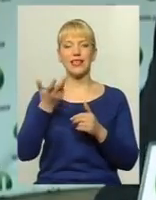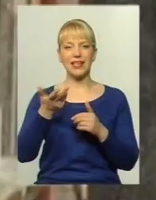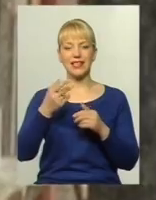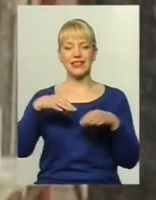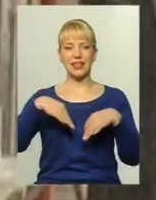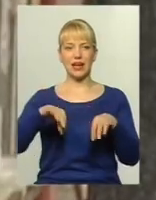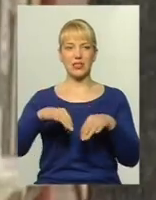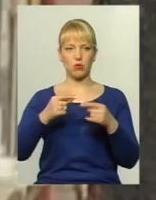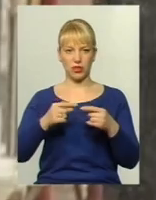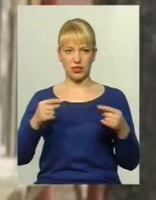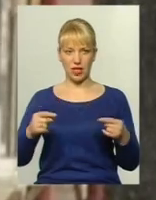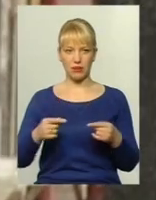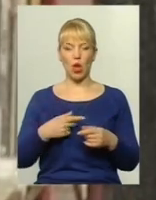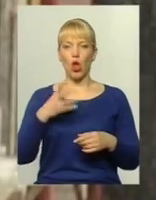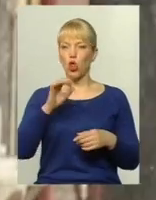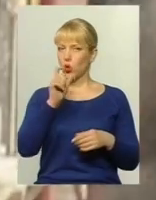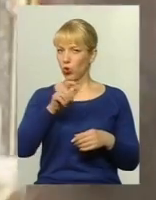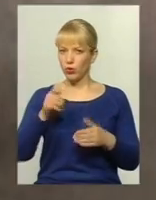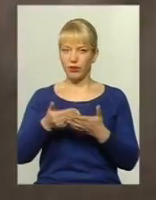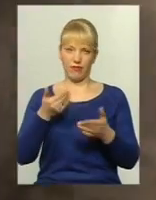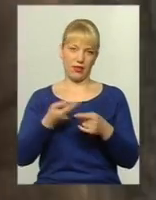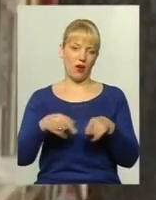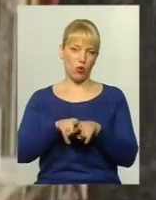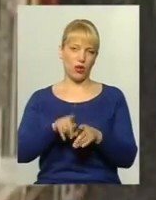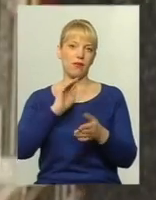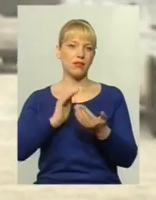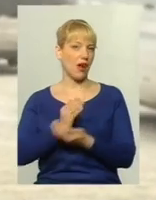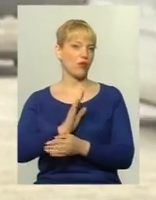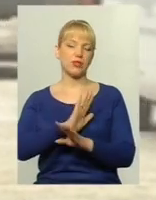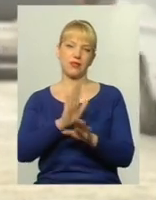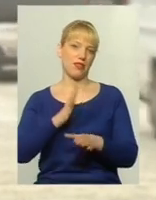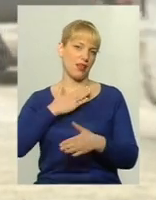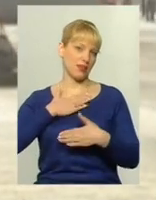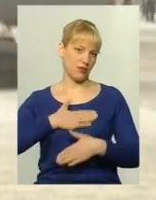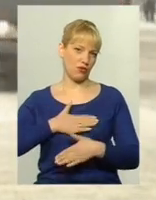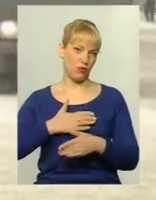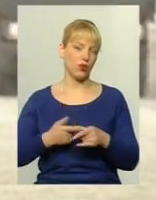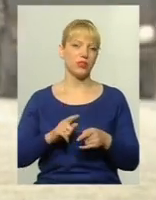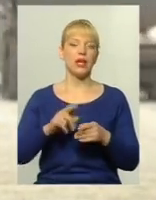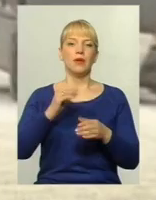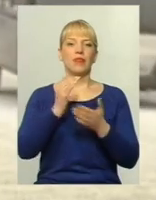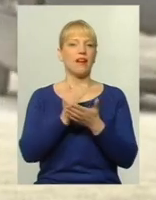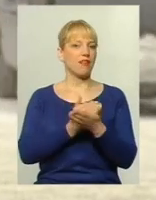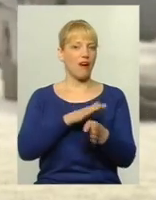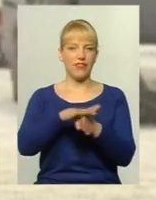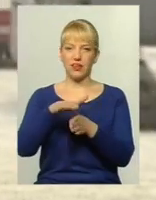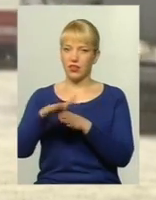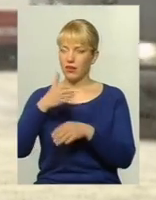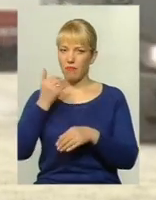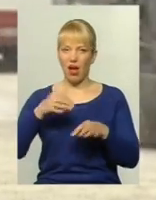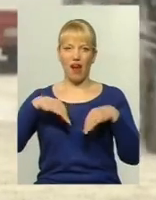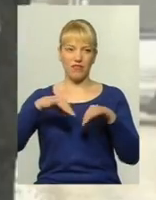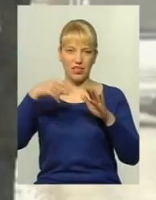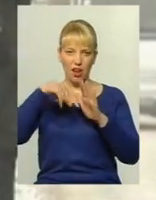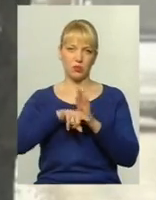маршрутах Та пасажири від такої якості не у захваті Стверджують, маршрутівки не дотримуються графіків, а у транспорті холодно і